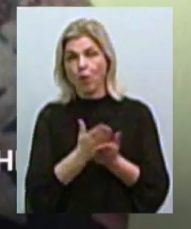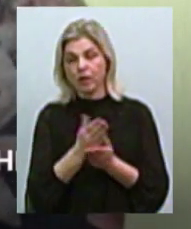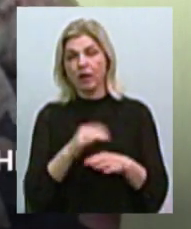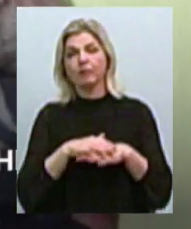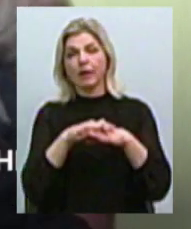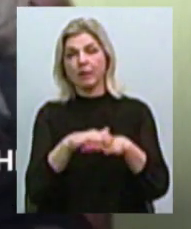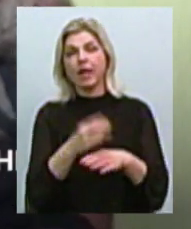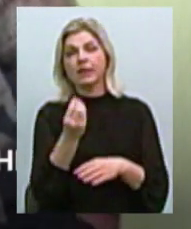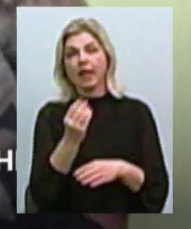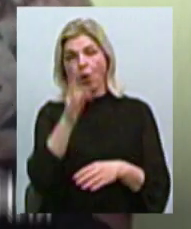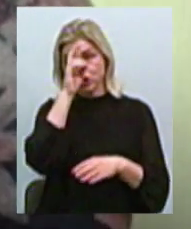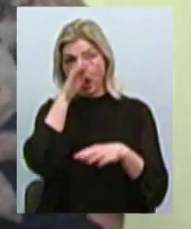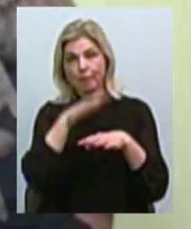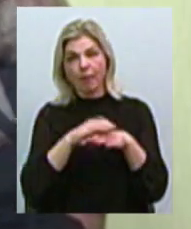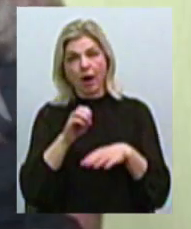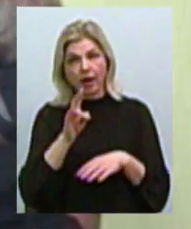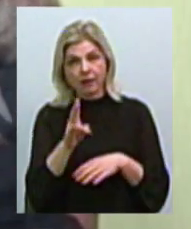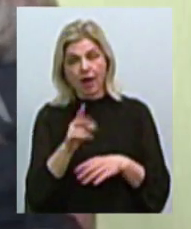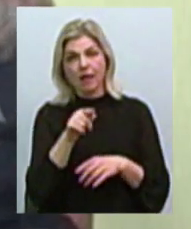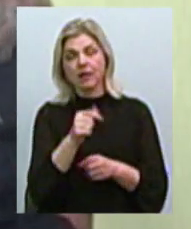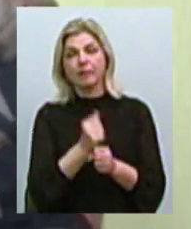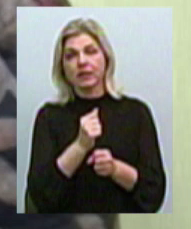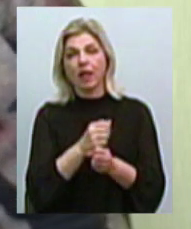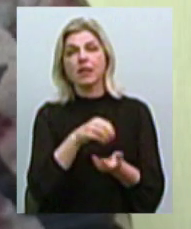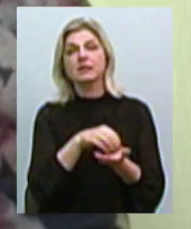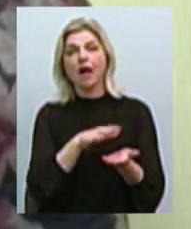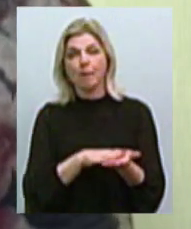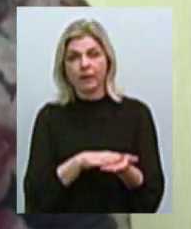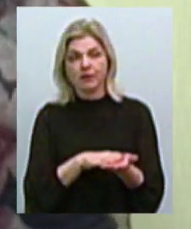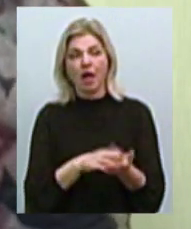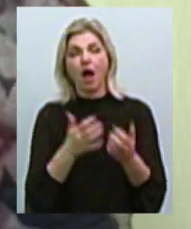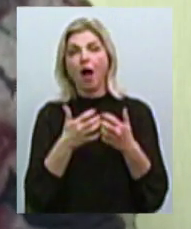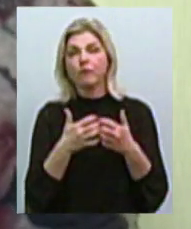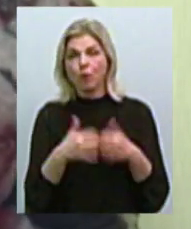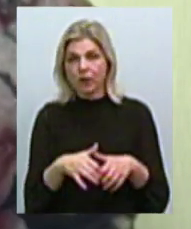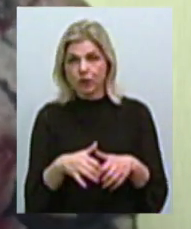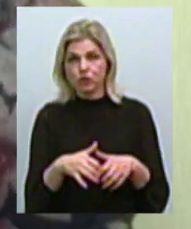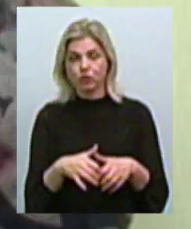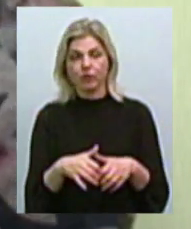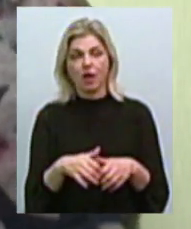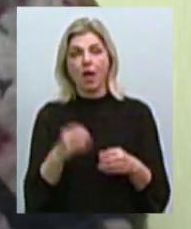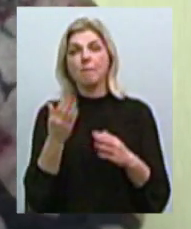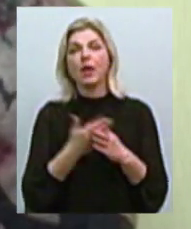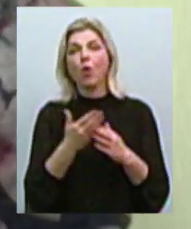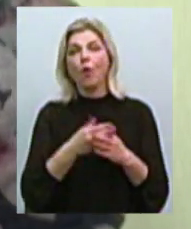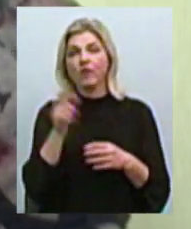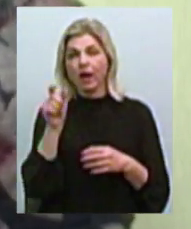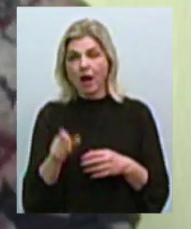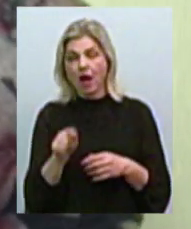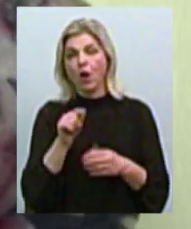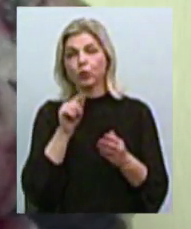Ощадбанк, який створює обліковий запис автоматично пільговика. І туди